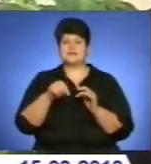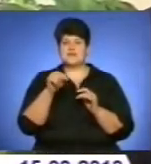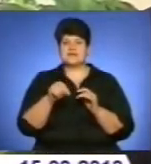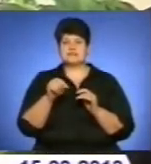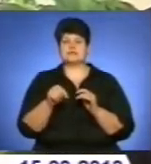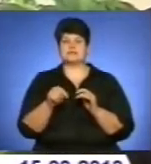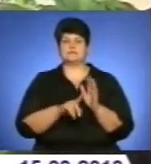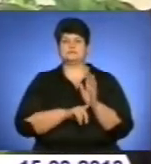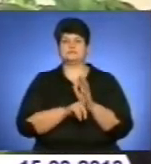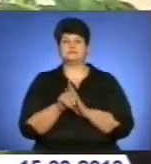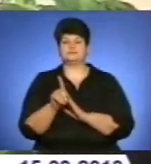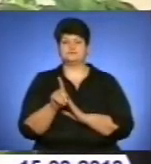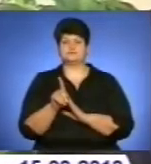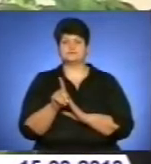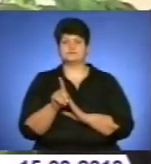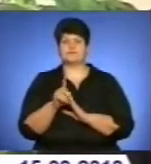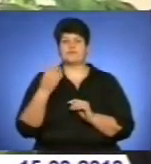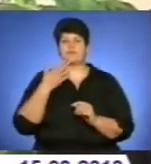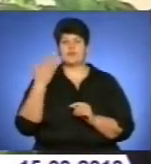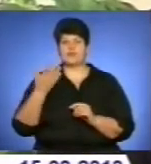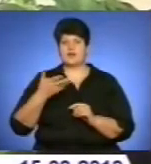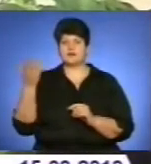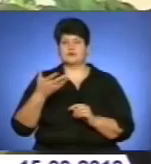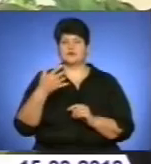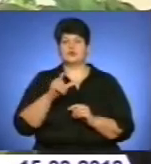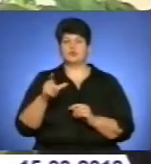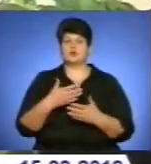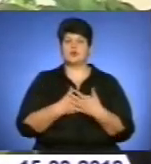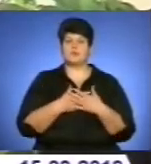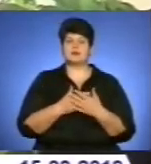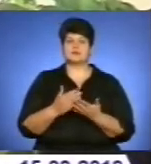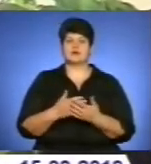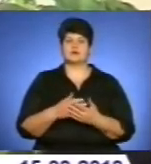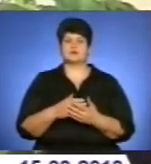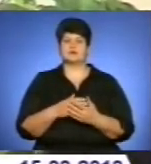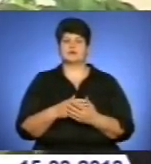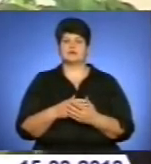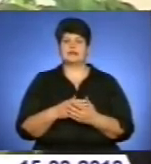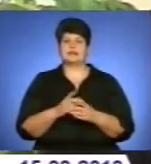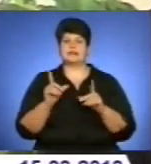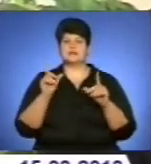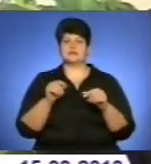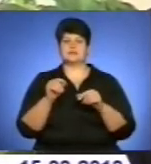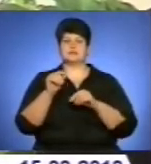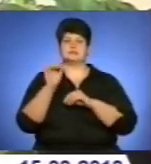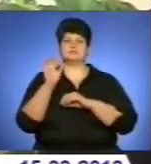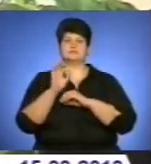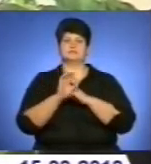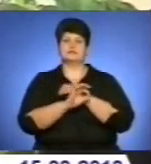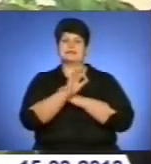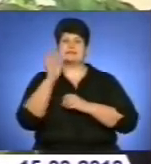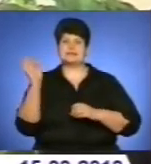Тернопільщина була колискою відновлення незалежної держави Україна